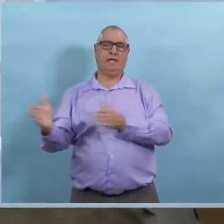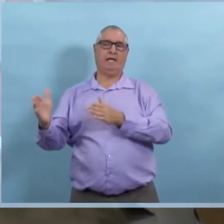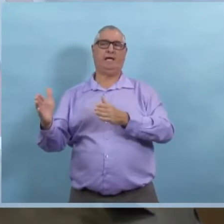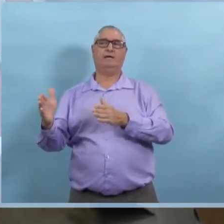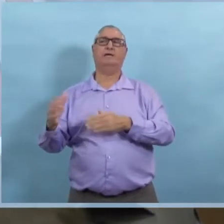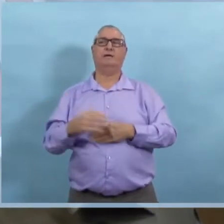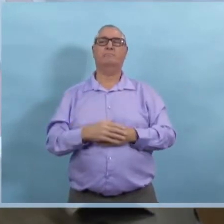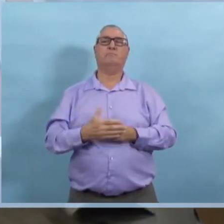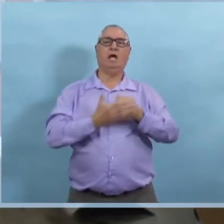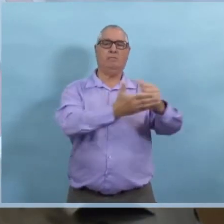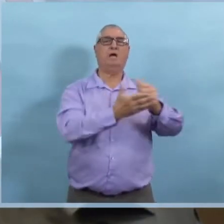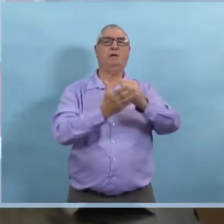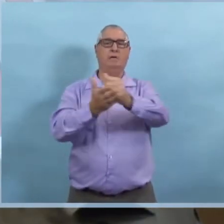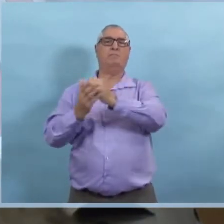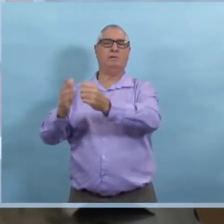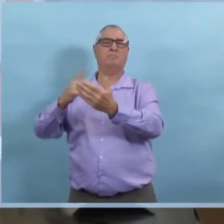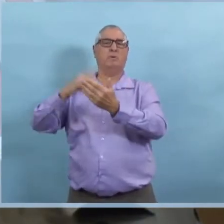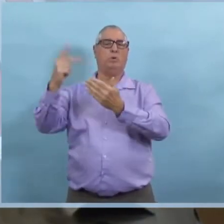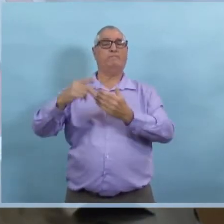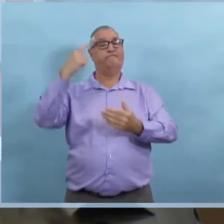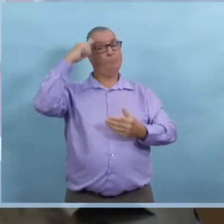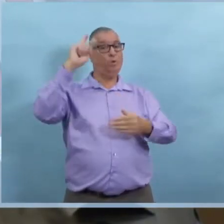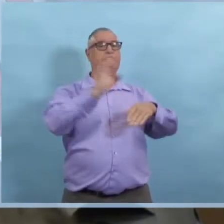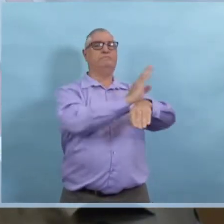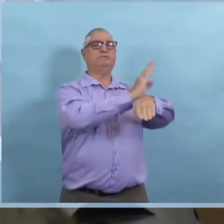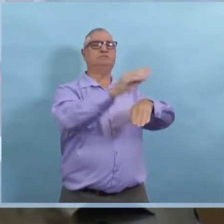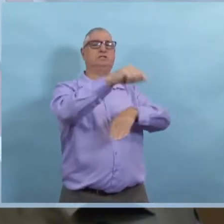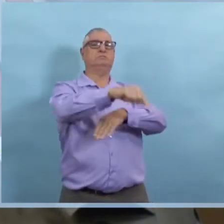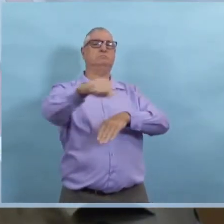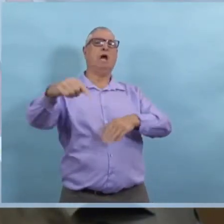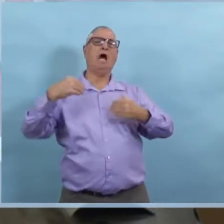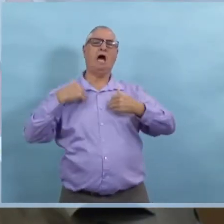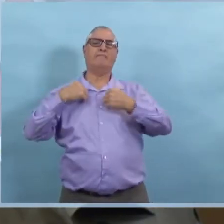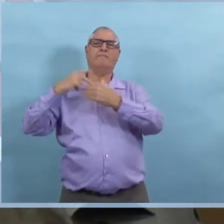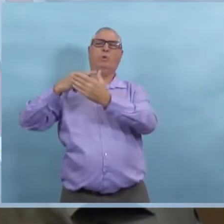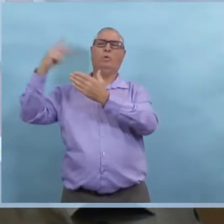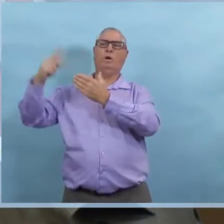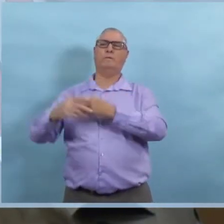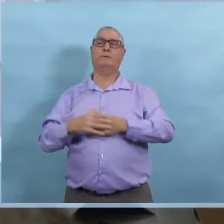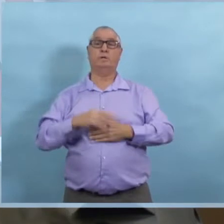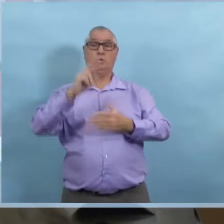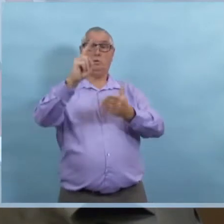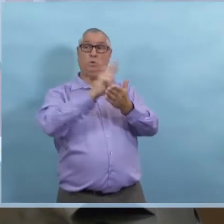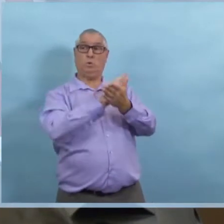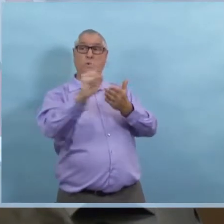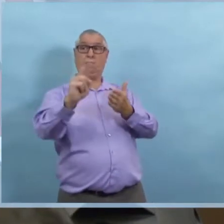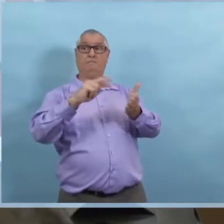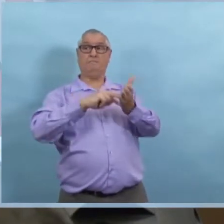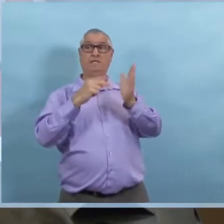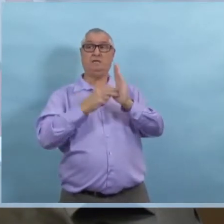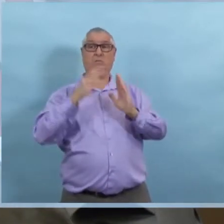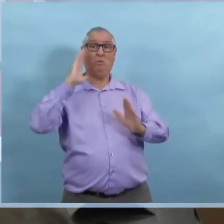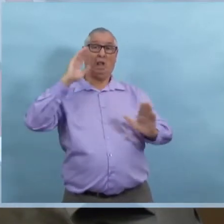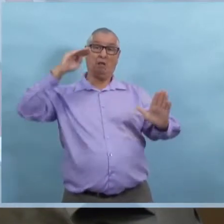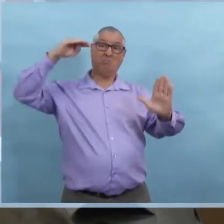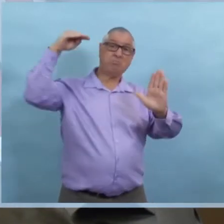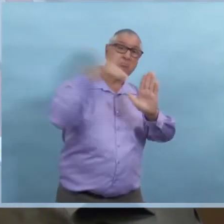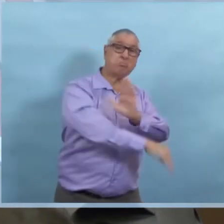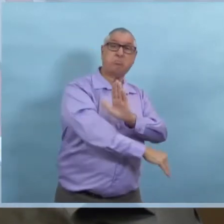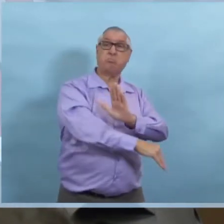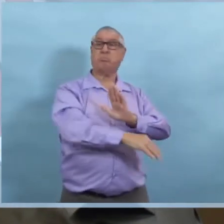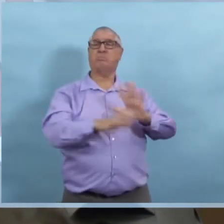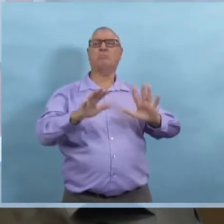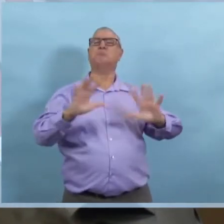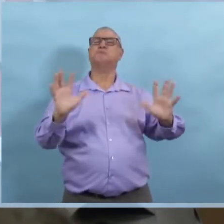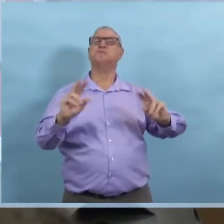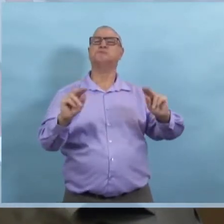pour donner toutes sortes d'occasions aux entreprises, aux services, à l'industrie, des occasions de redémarrer leurs entreprises. On ne voit pas ça comme